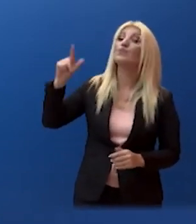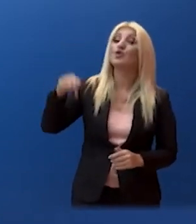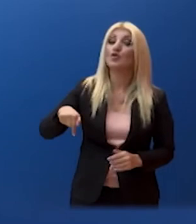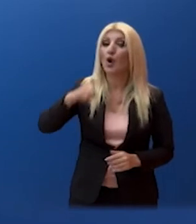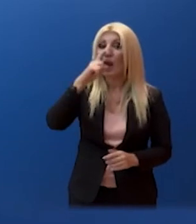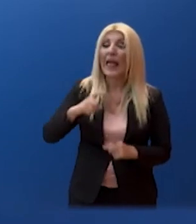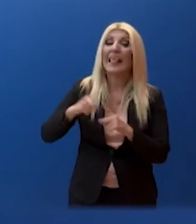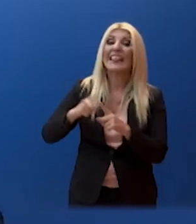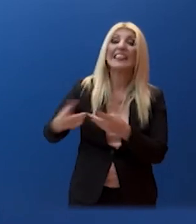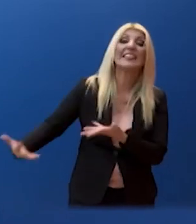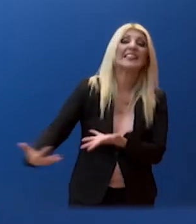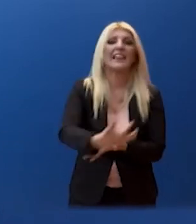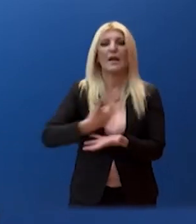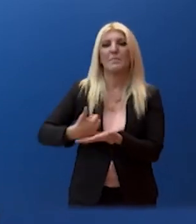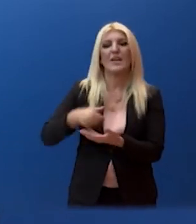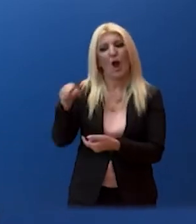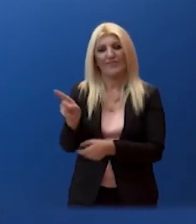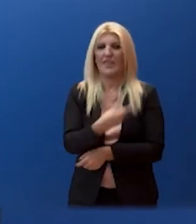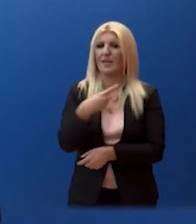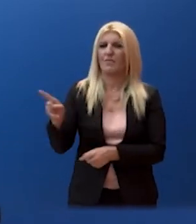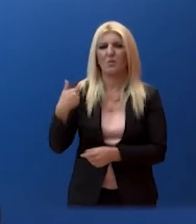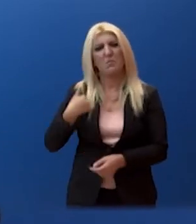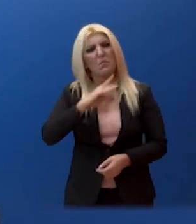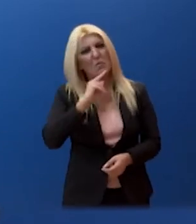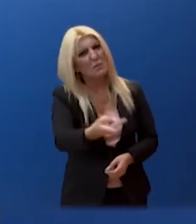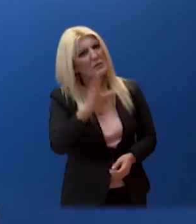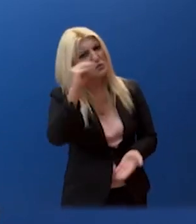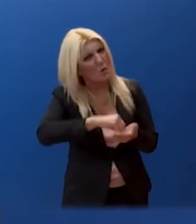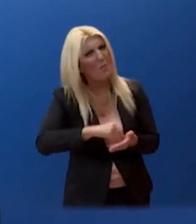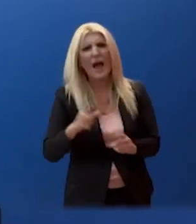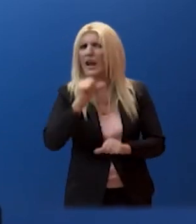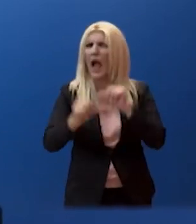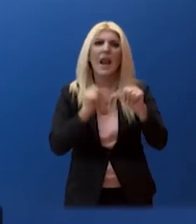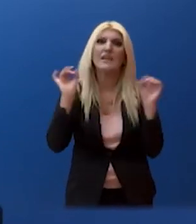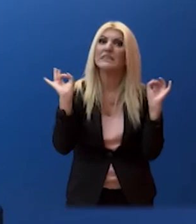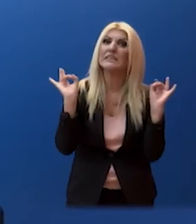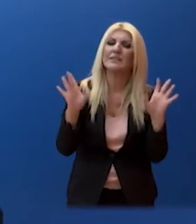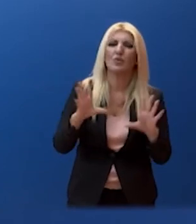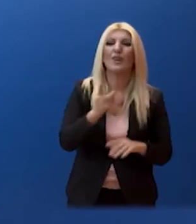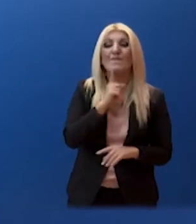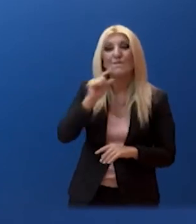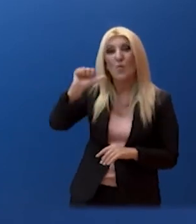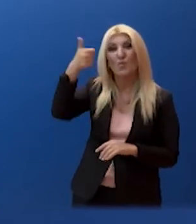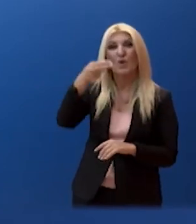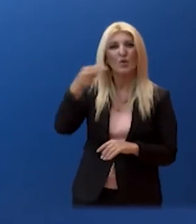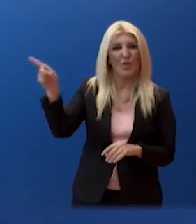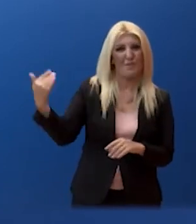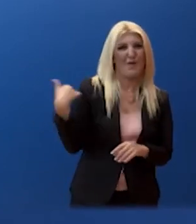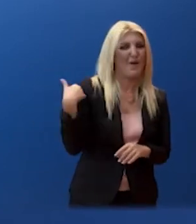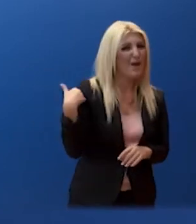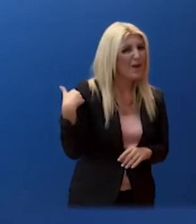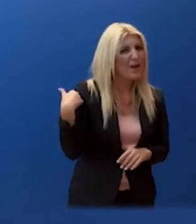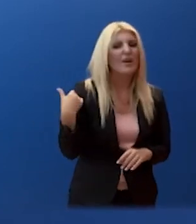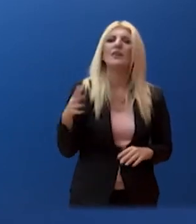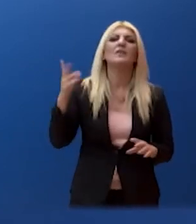Αυτή είναι η διαφορά. Τίποτα άλλο. Επαναλαμβάνω ότι δεν έχει αλλάξει κάτι από το 2018. Όσον αφορά το πρώτο θέμα που θέσατε, δεν ξέρω ακριβώς